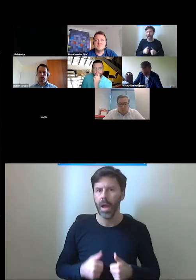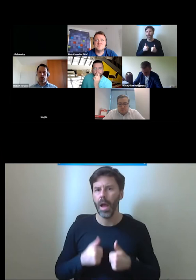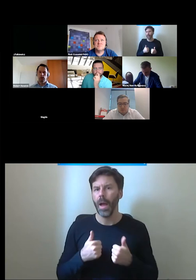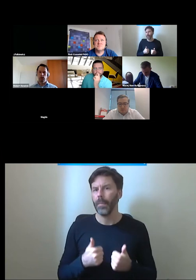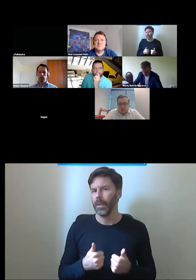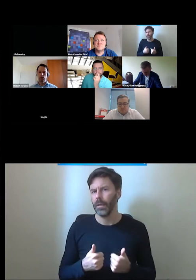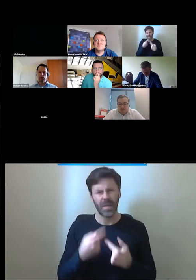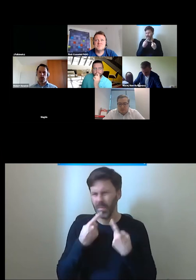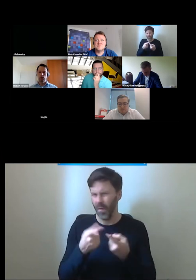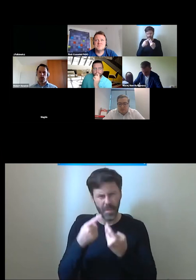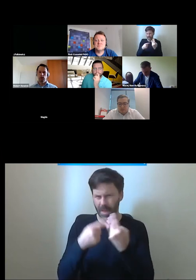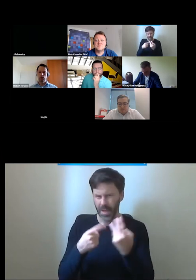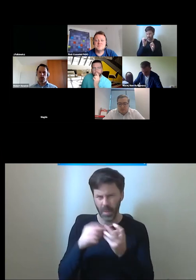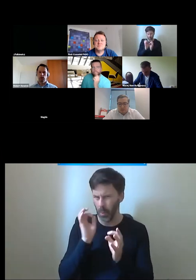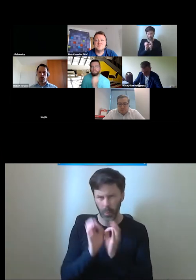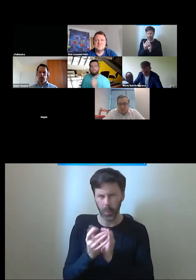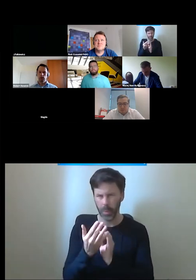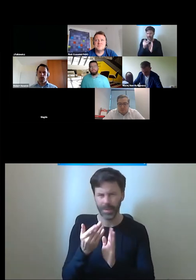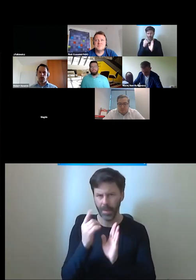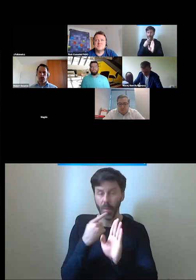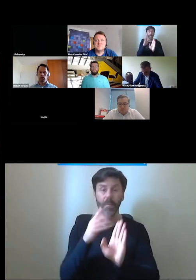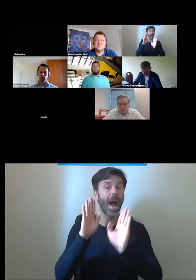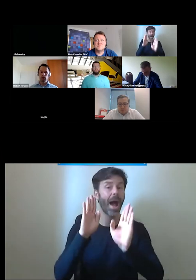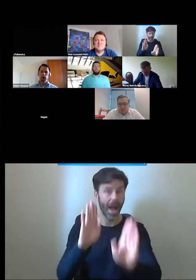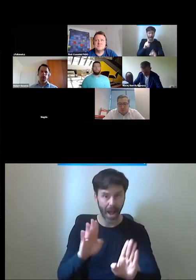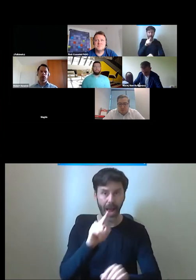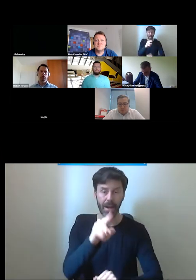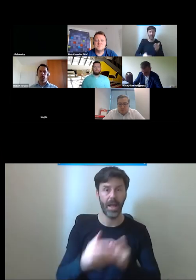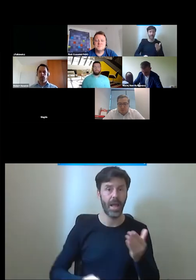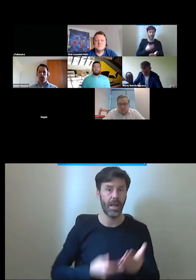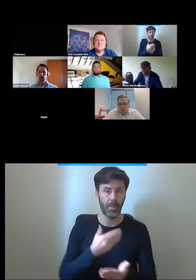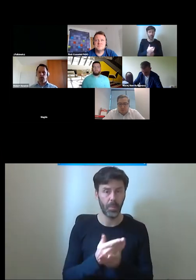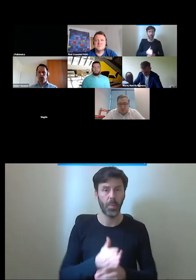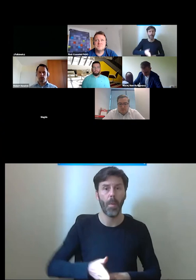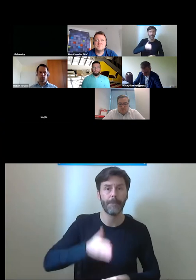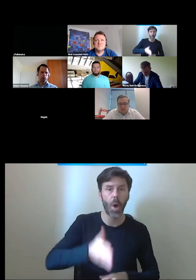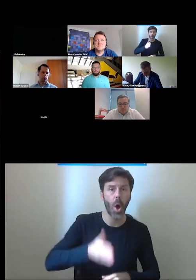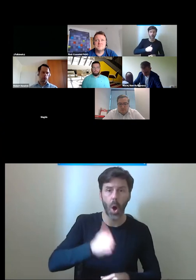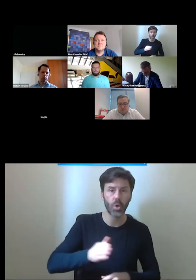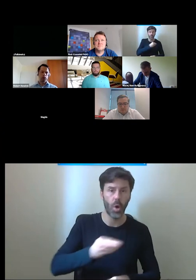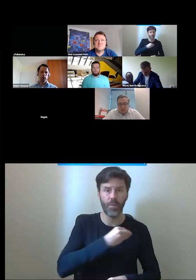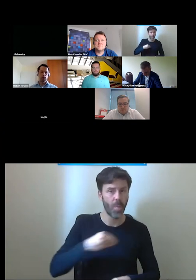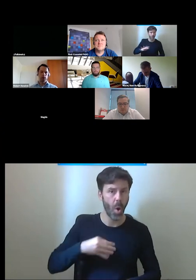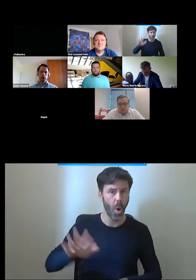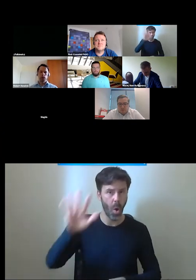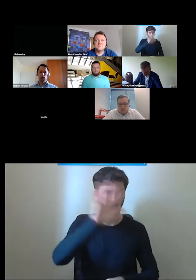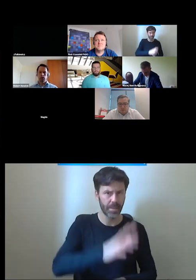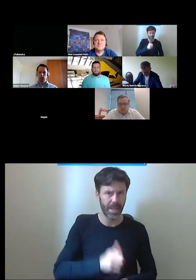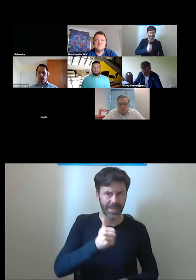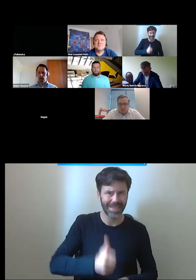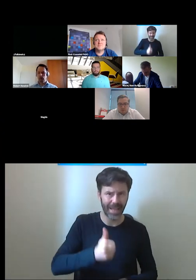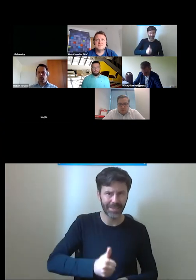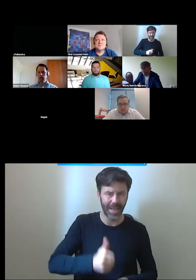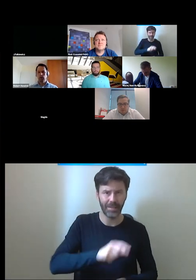konkretnej liczby bo tego nie wiemy ale żeby kluczowe punkty na sieci kolejowej w Polsce czyli stacje przystanki kolejowe